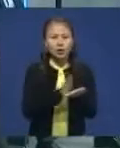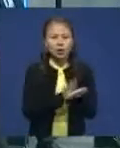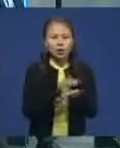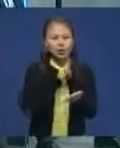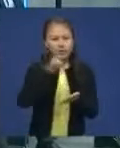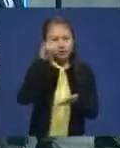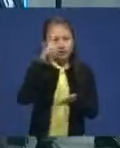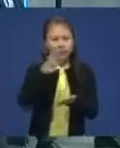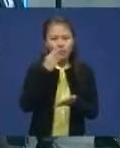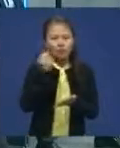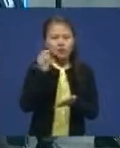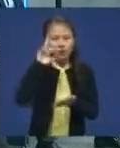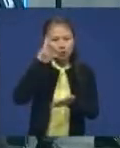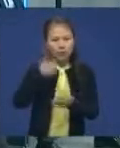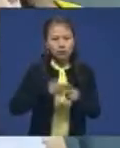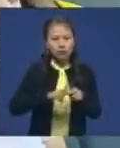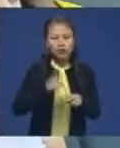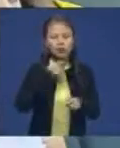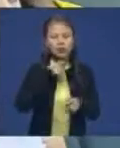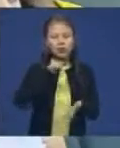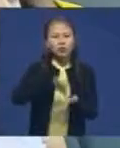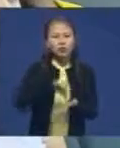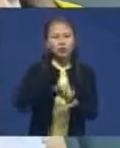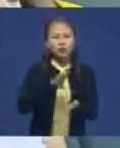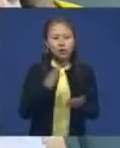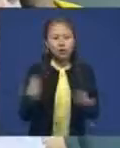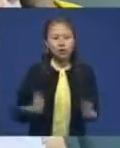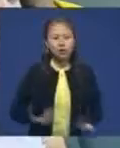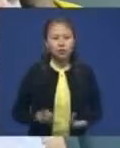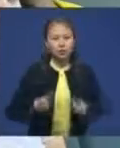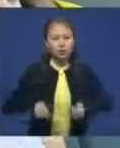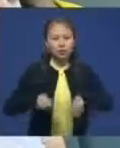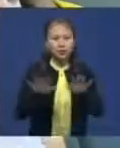Қазастанда ғал кейінгі үш жыл бойы дауысқа түсетін өңірде тұру ұшарты.